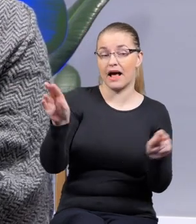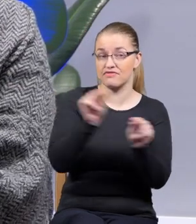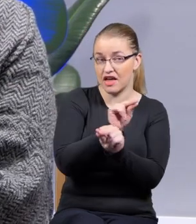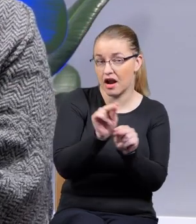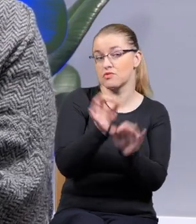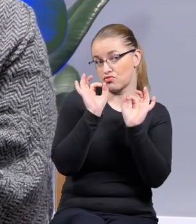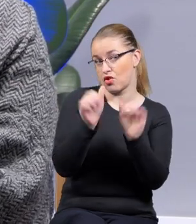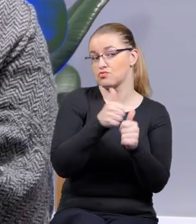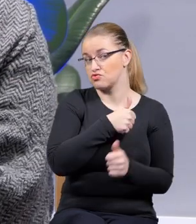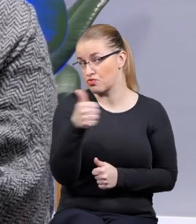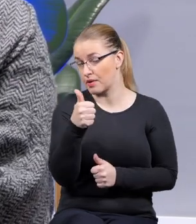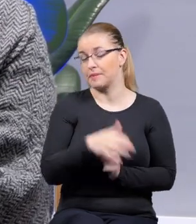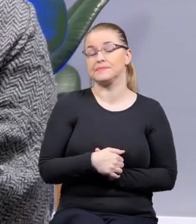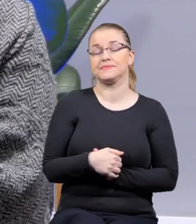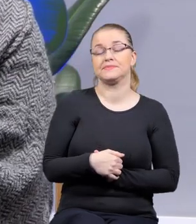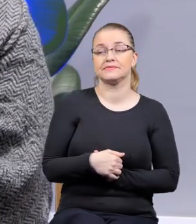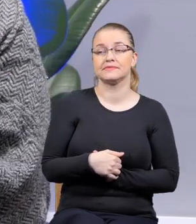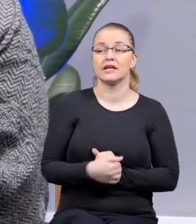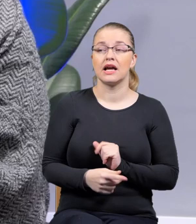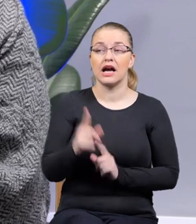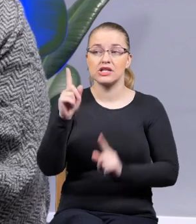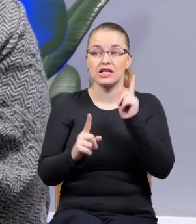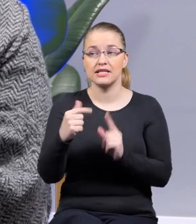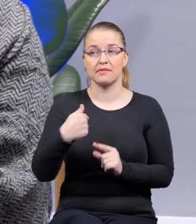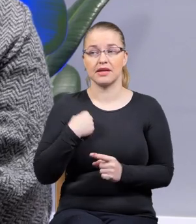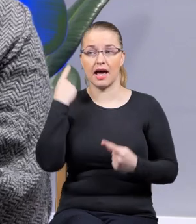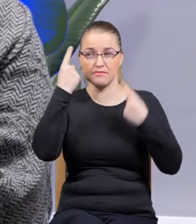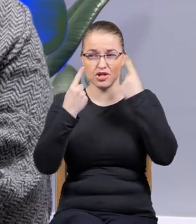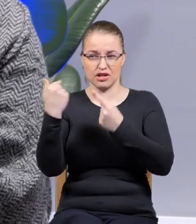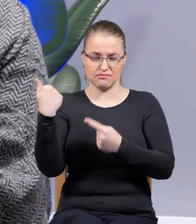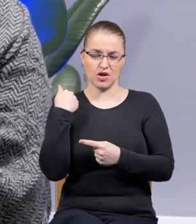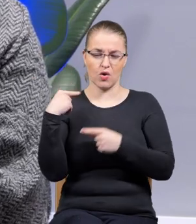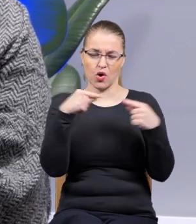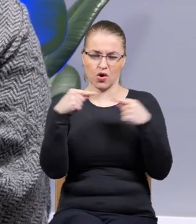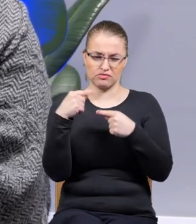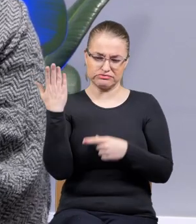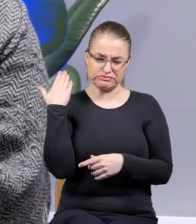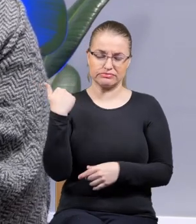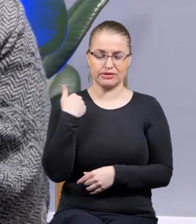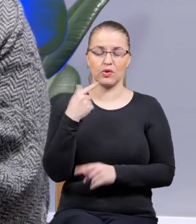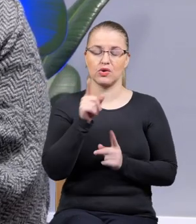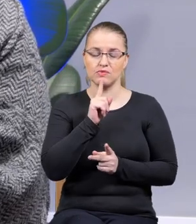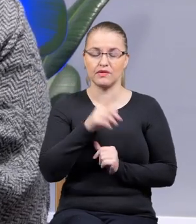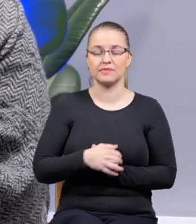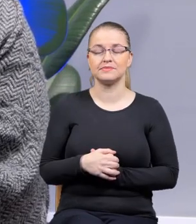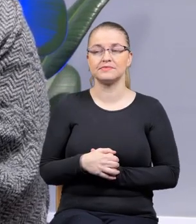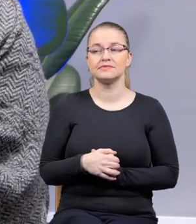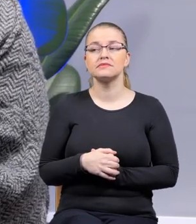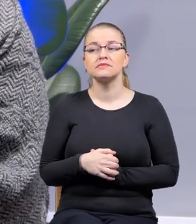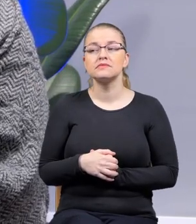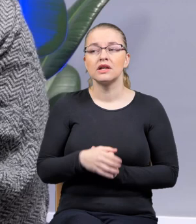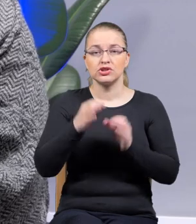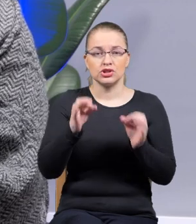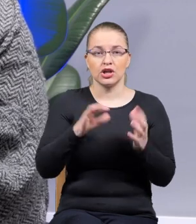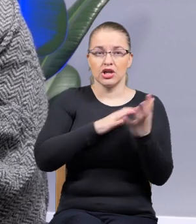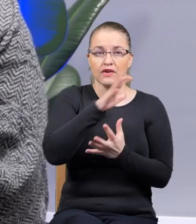to super. Ale czasami sobie też myślę, myśmy o tym rozmawiały, Ula, krótko, że dzisiejszy świat